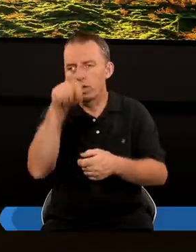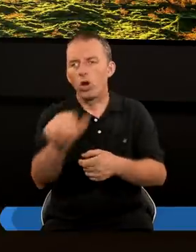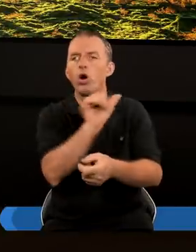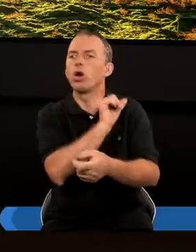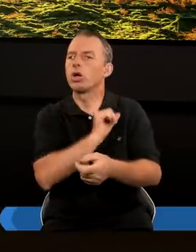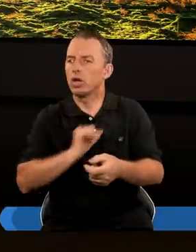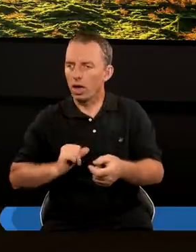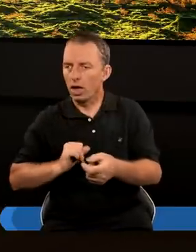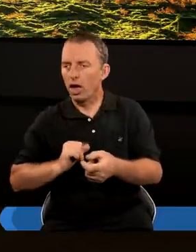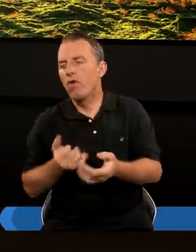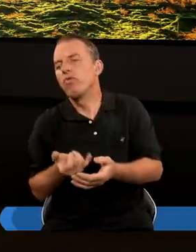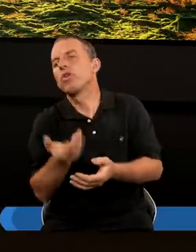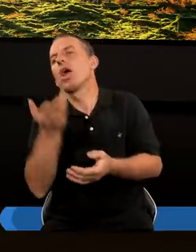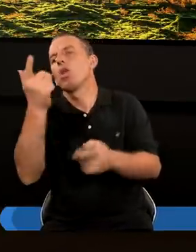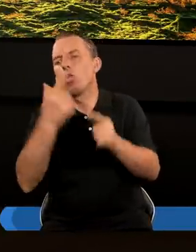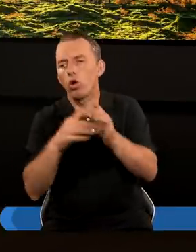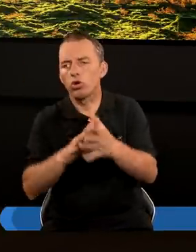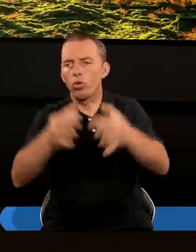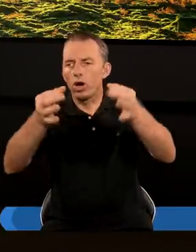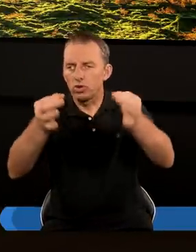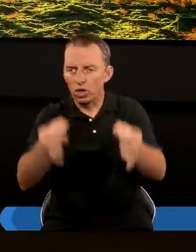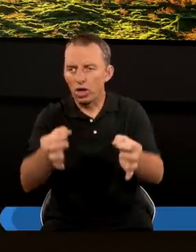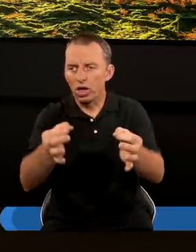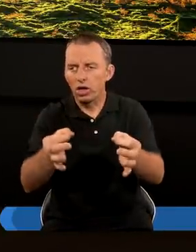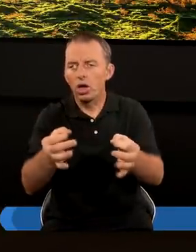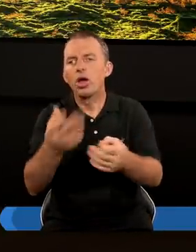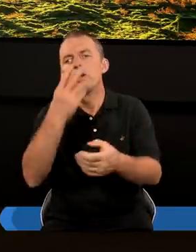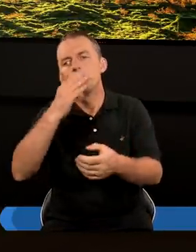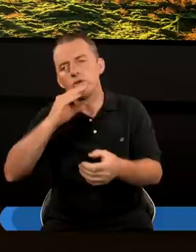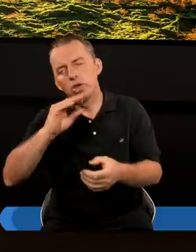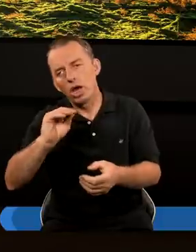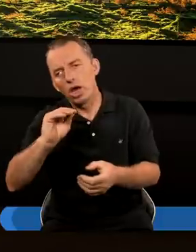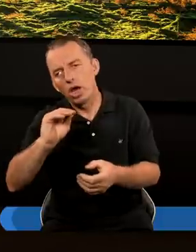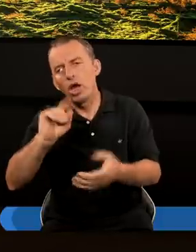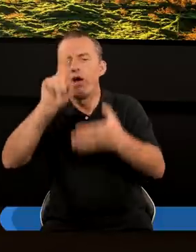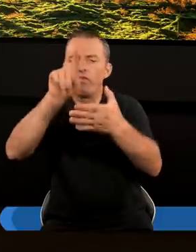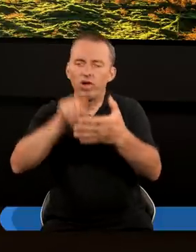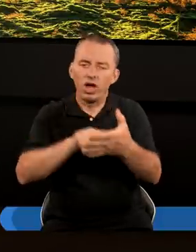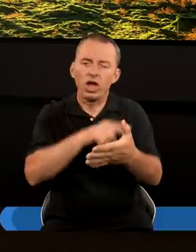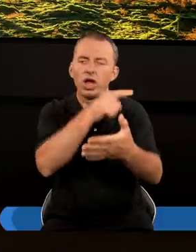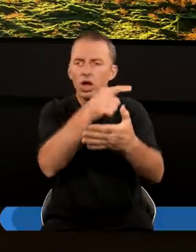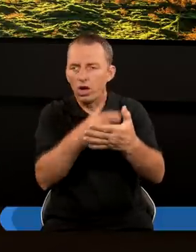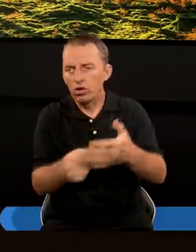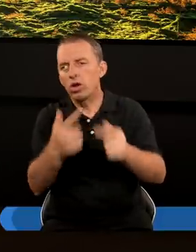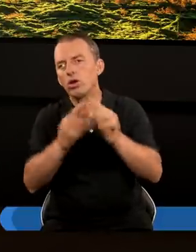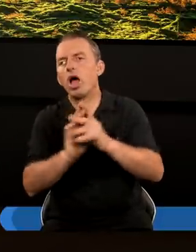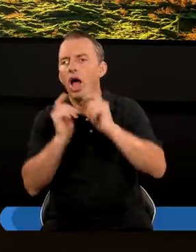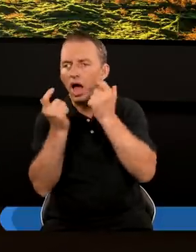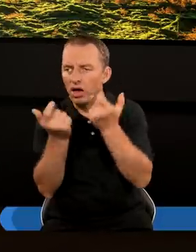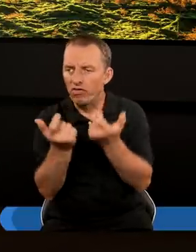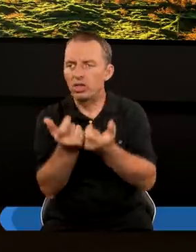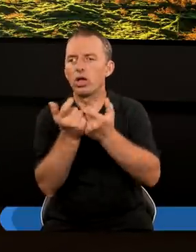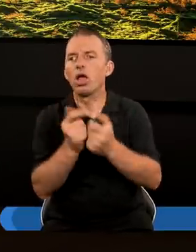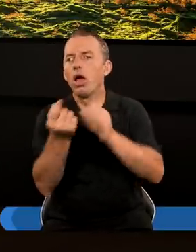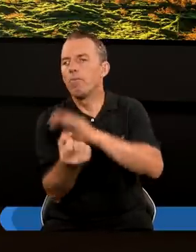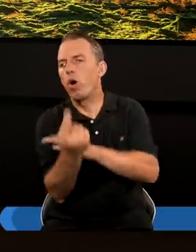W wielu kościołach dzisiaj Nie Wykluczając również Kościoła Adwentystów